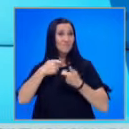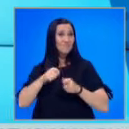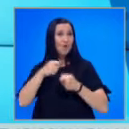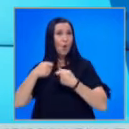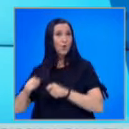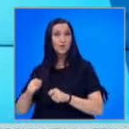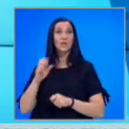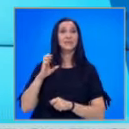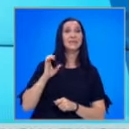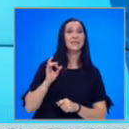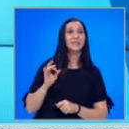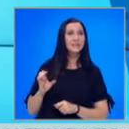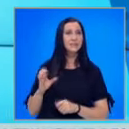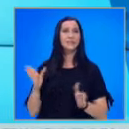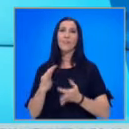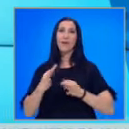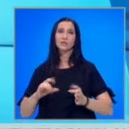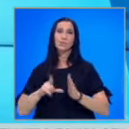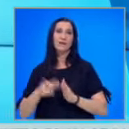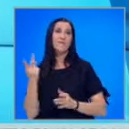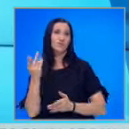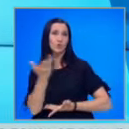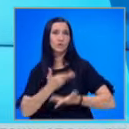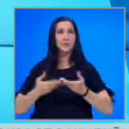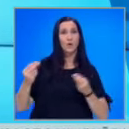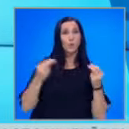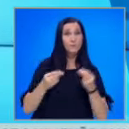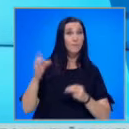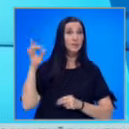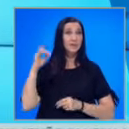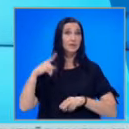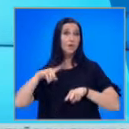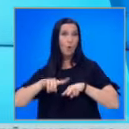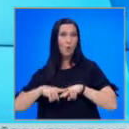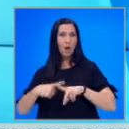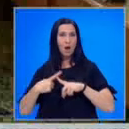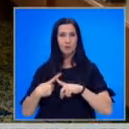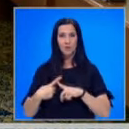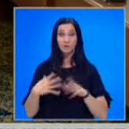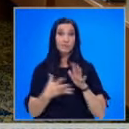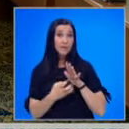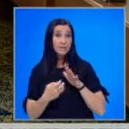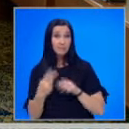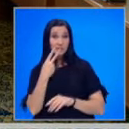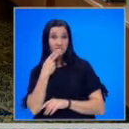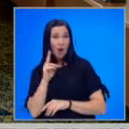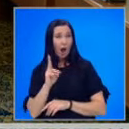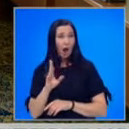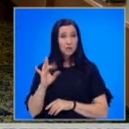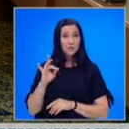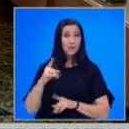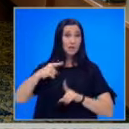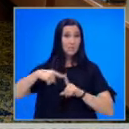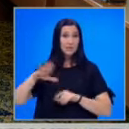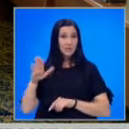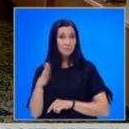-та. Това стана ясно по време на второто заседание на комисията, председателства от Николай Хаджегенов. На записите се виждало как в средата на